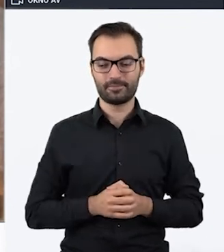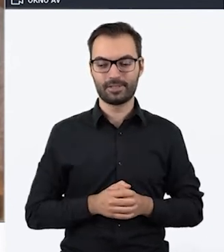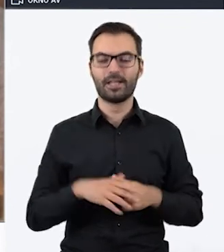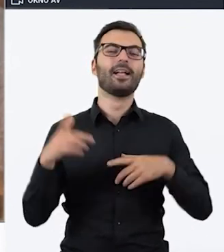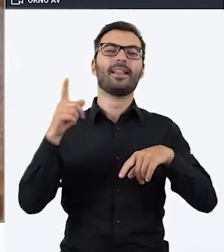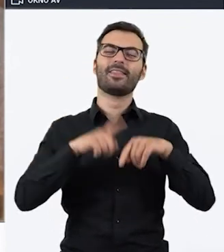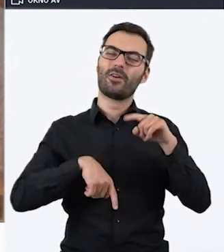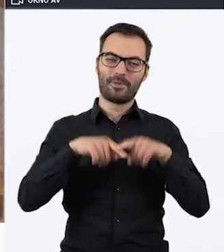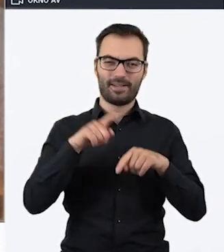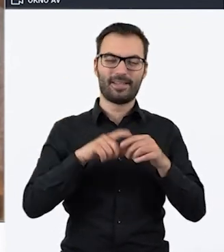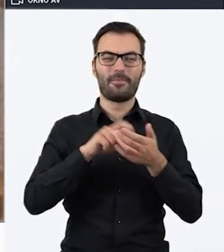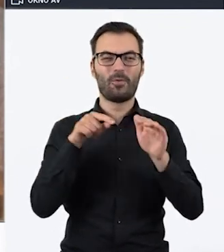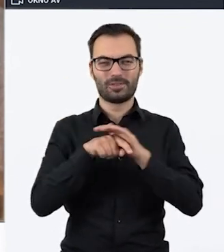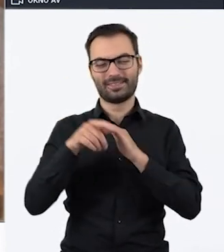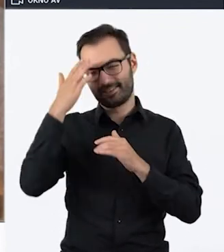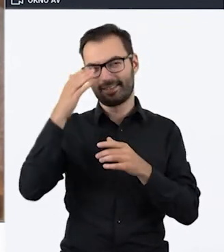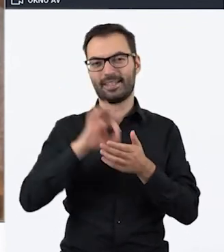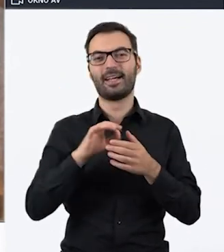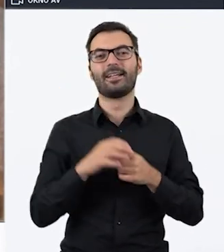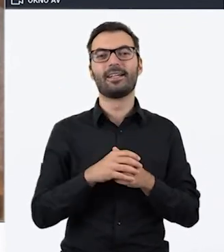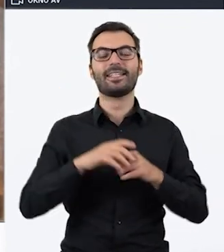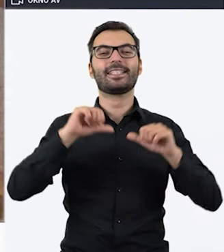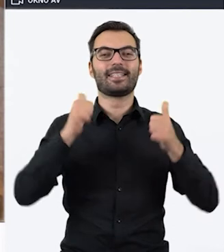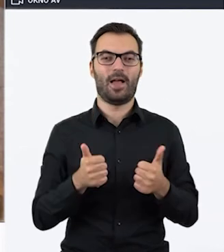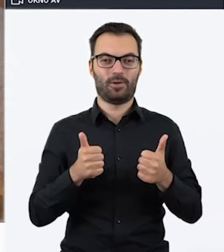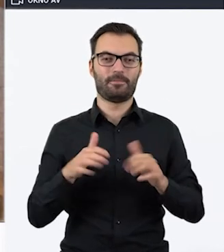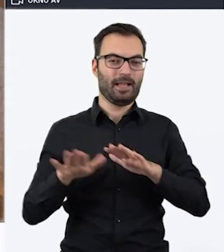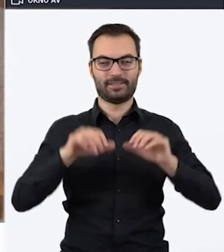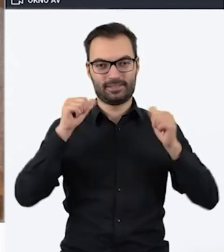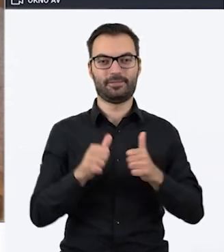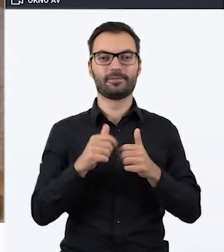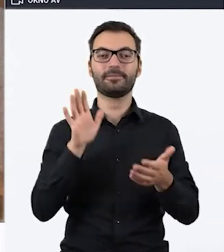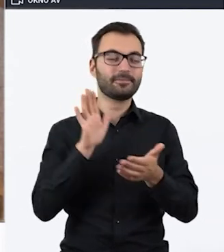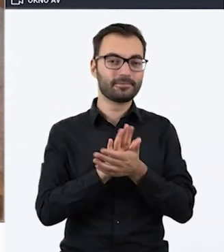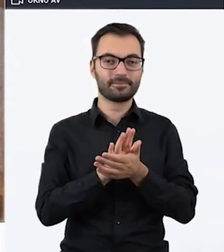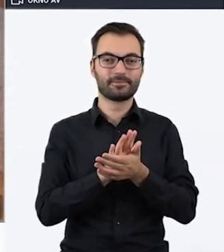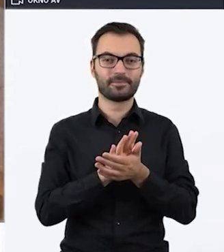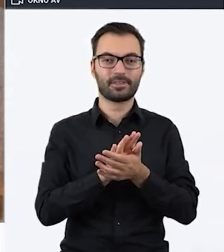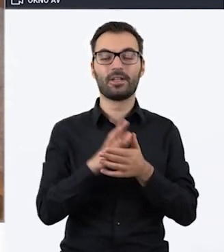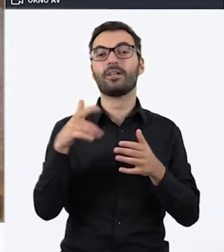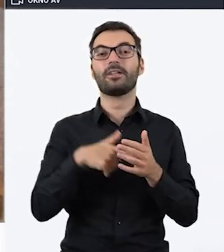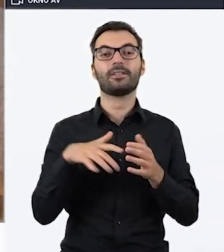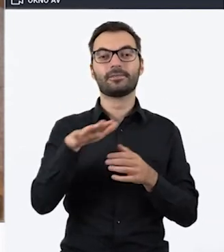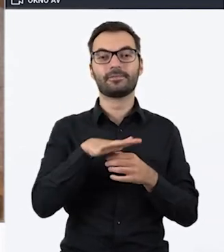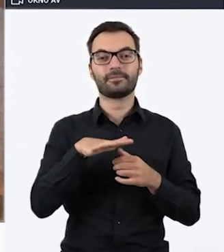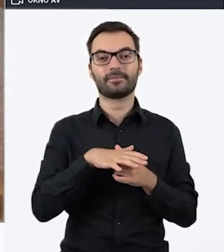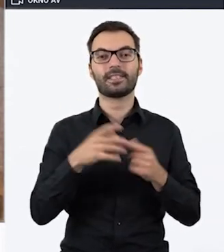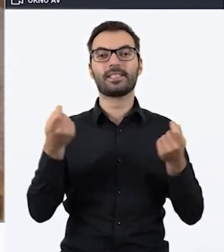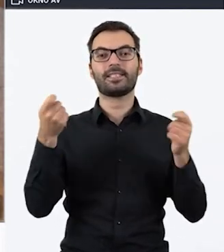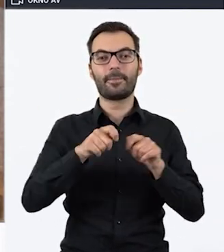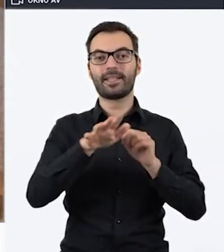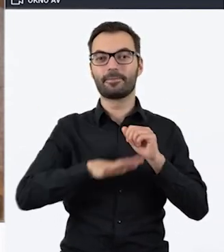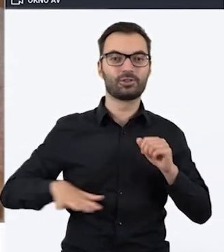standardowe Escape Roomy, które na pewno wszyscy Państwo znają, to są Escape Roomy stacjonarne, które charakteryzuje to, że dzieją się one na